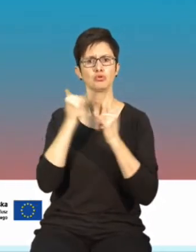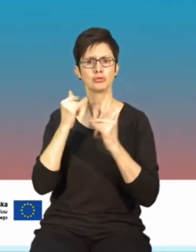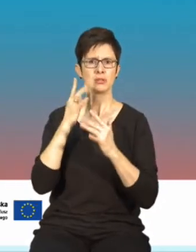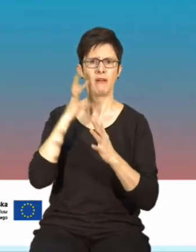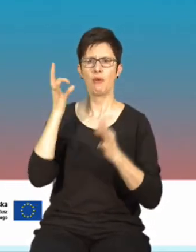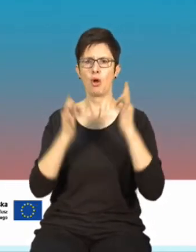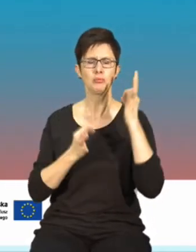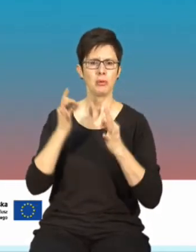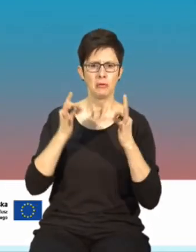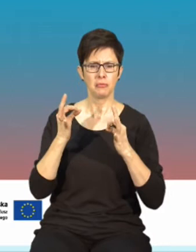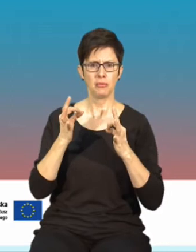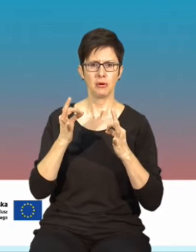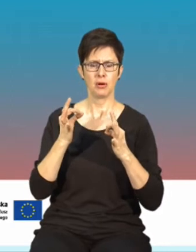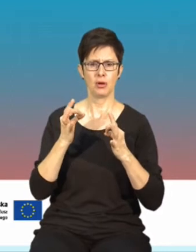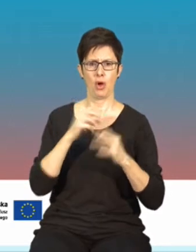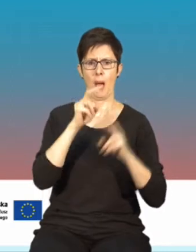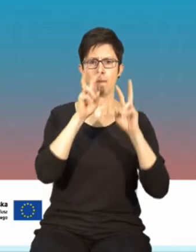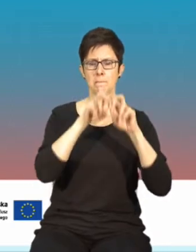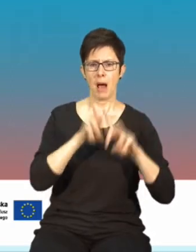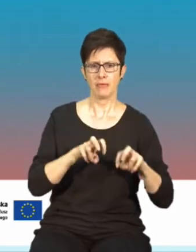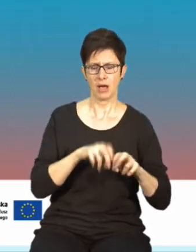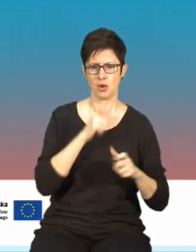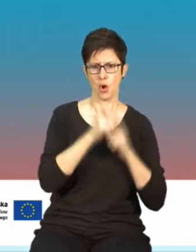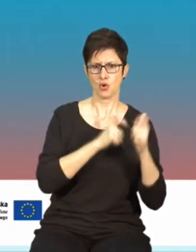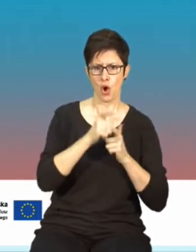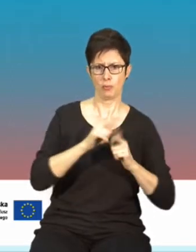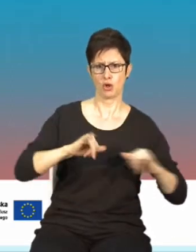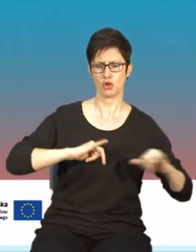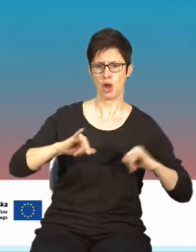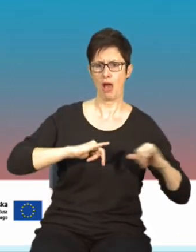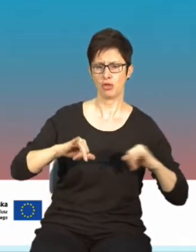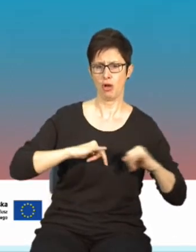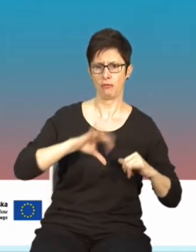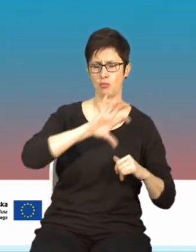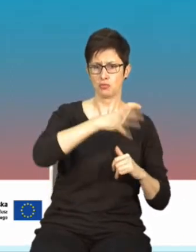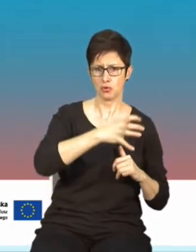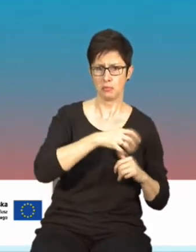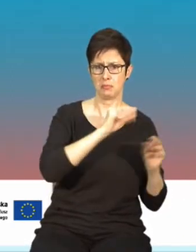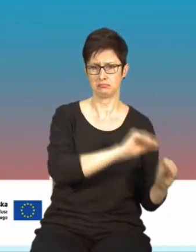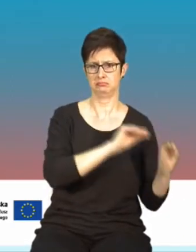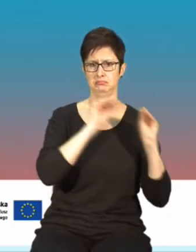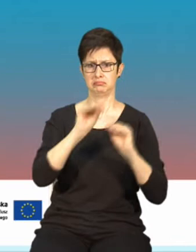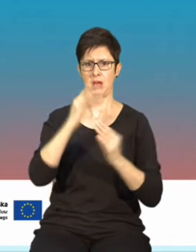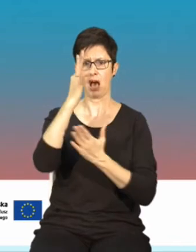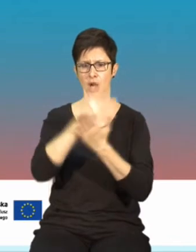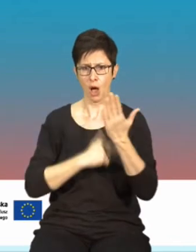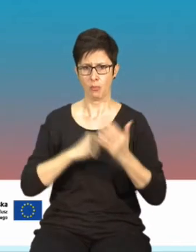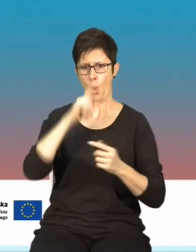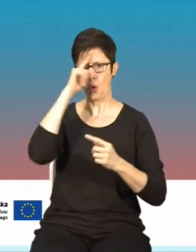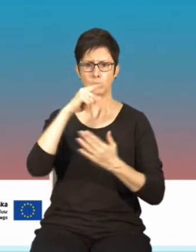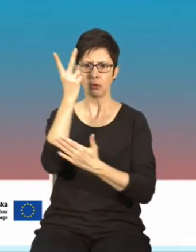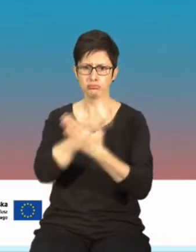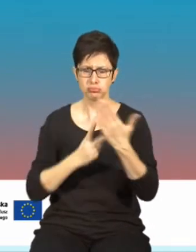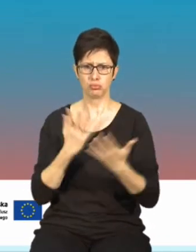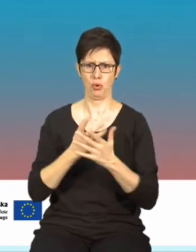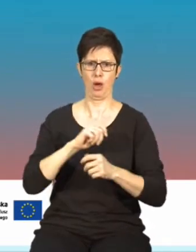rozwiązywane badaniami robionymi przez rządowe agendy. Później z tych badań zamieszcza się raport i to rozwiązuje